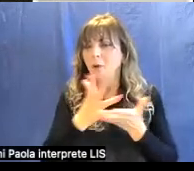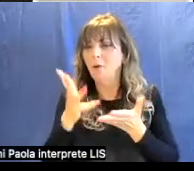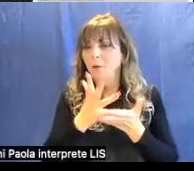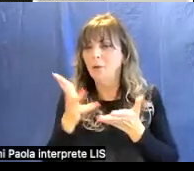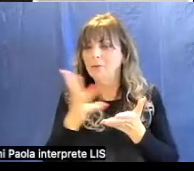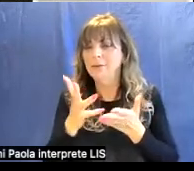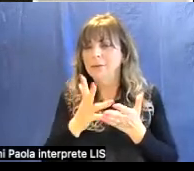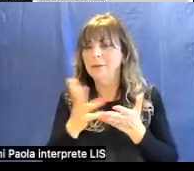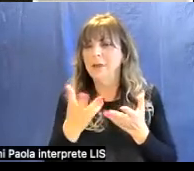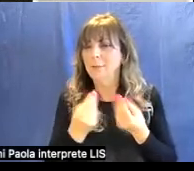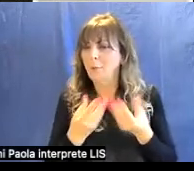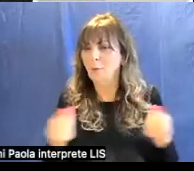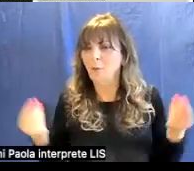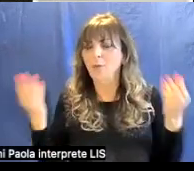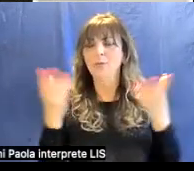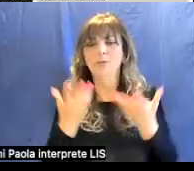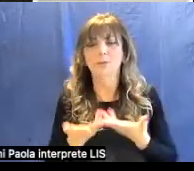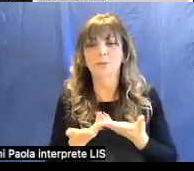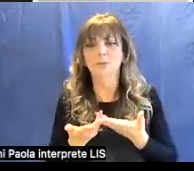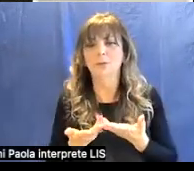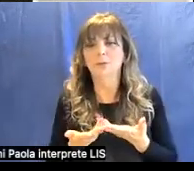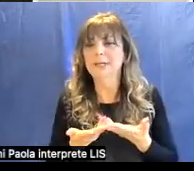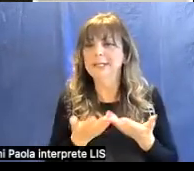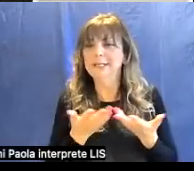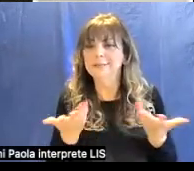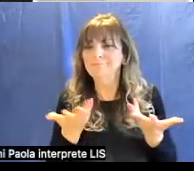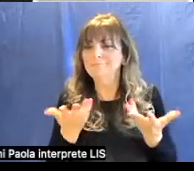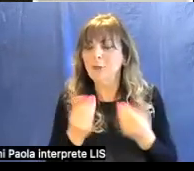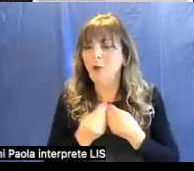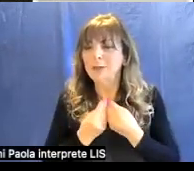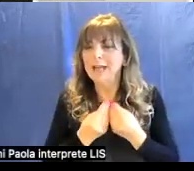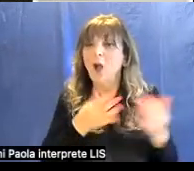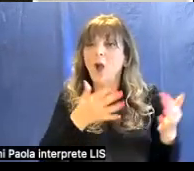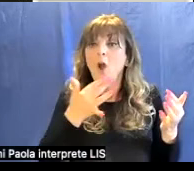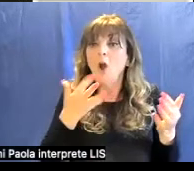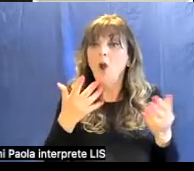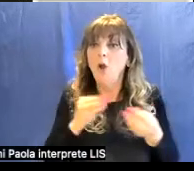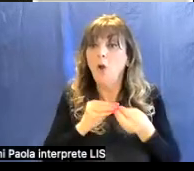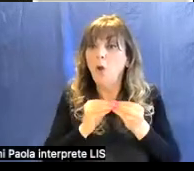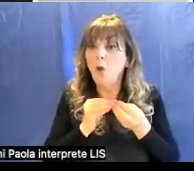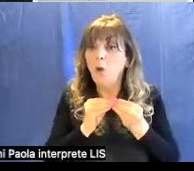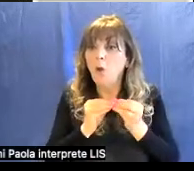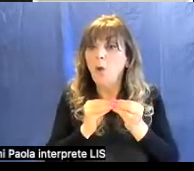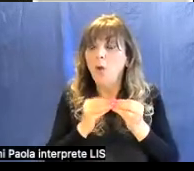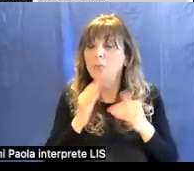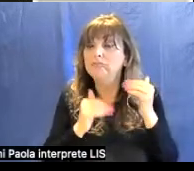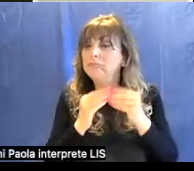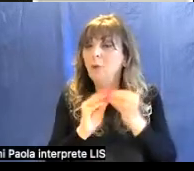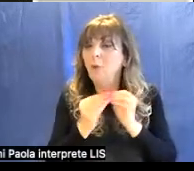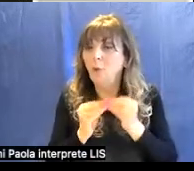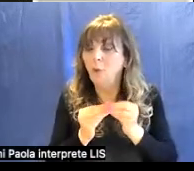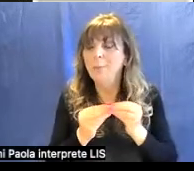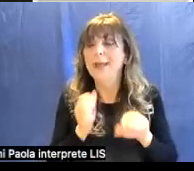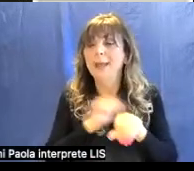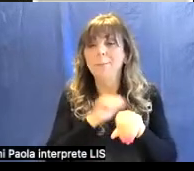di come vanno fabbricati i colori e sui minerali che servono per fabbricarli